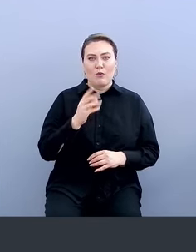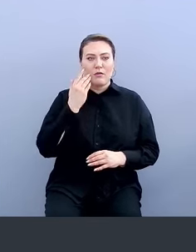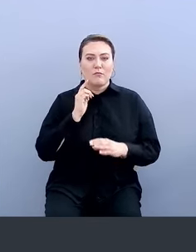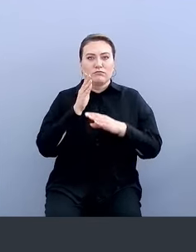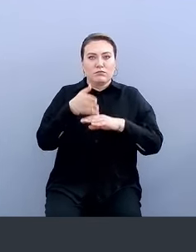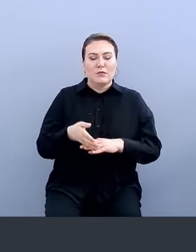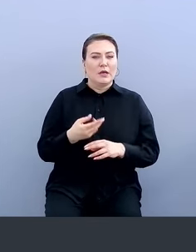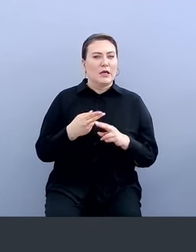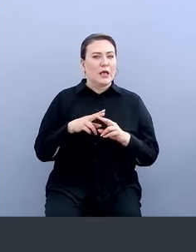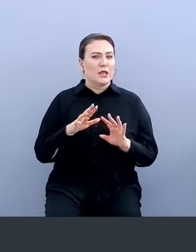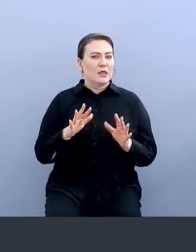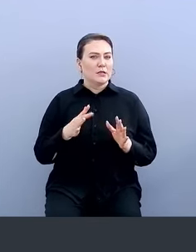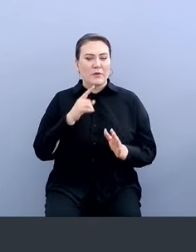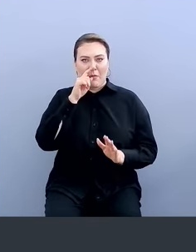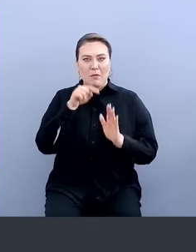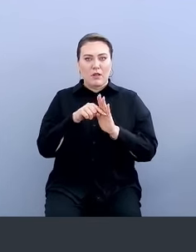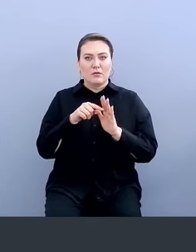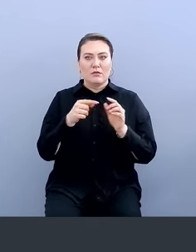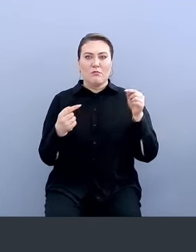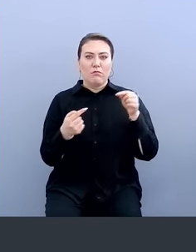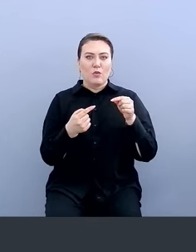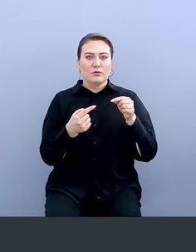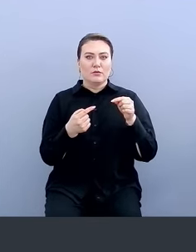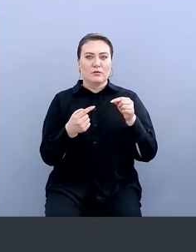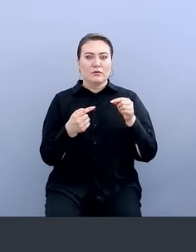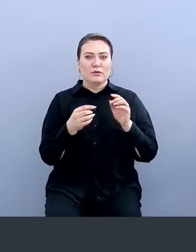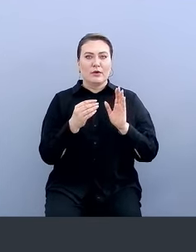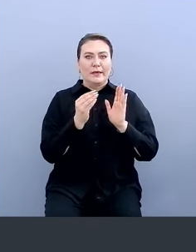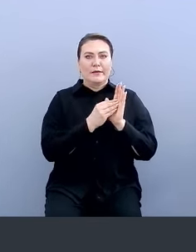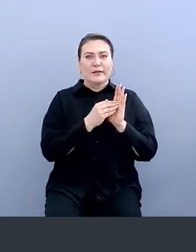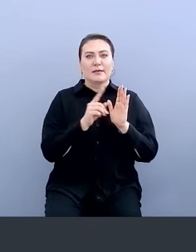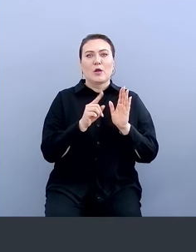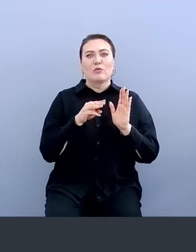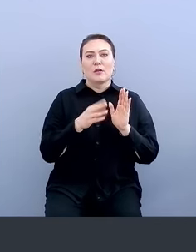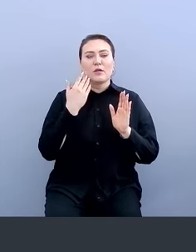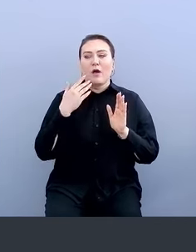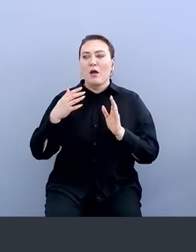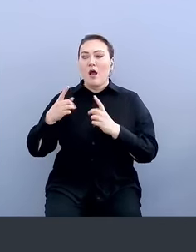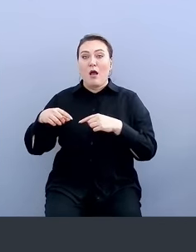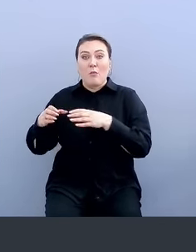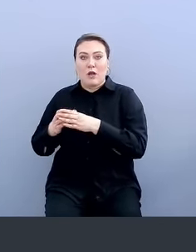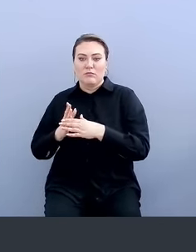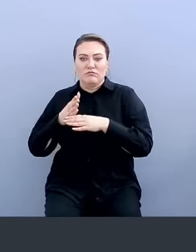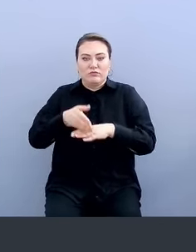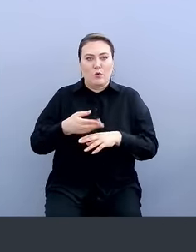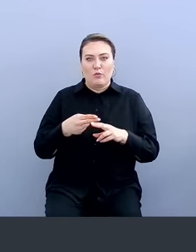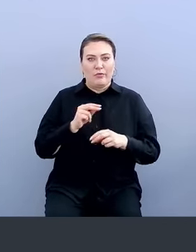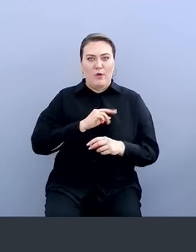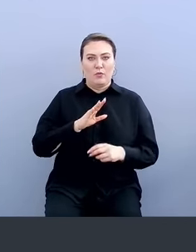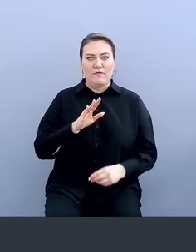не совсем попадает под критерии зеротраста? Если он заходит с корпоративного устройства, то он не работает в ВАРМе.